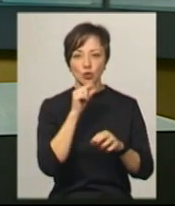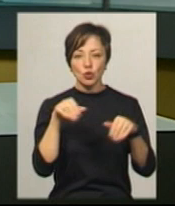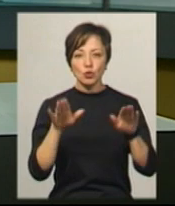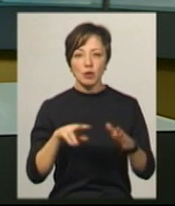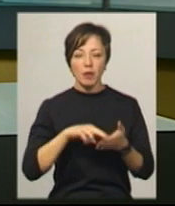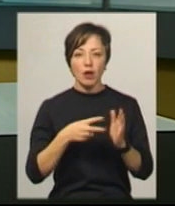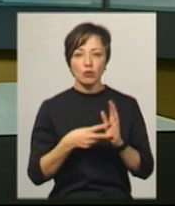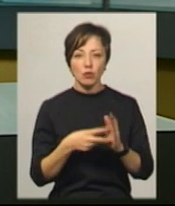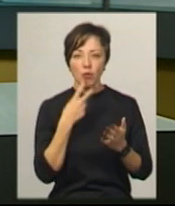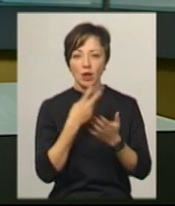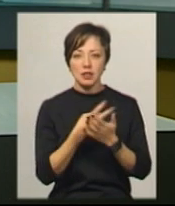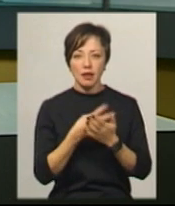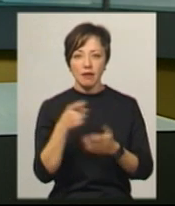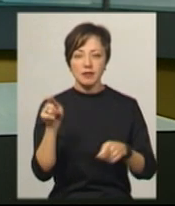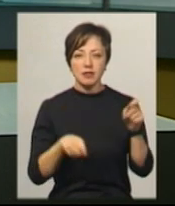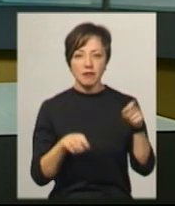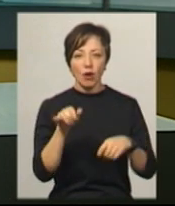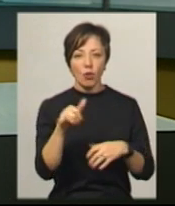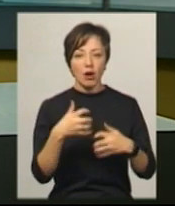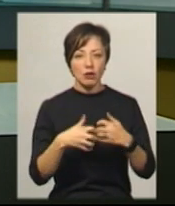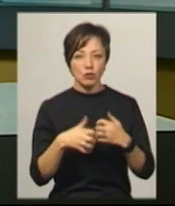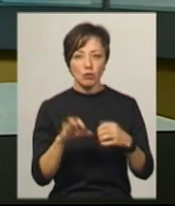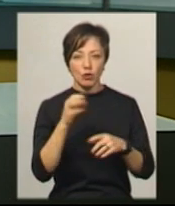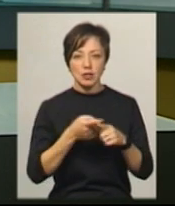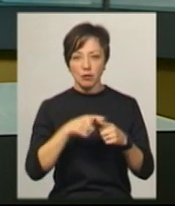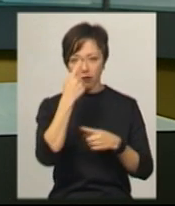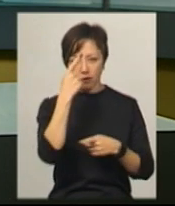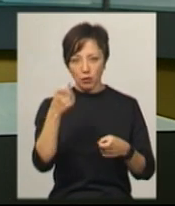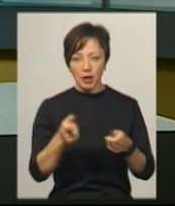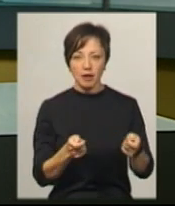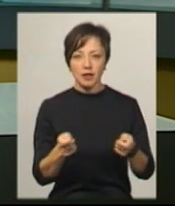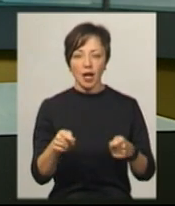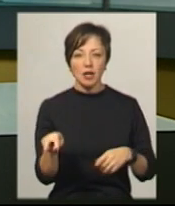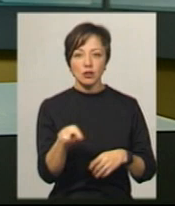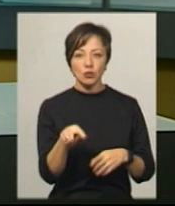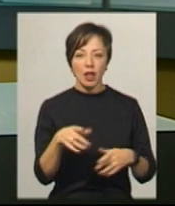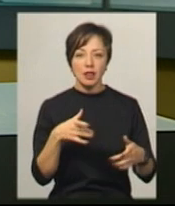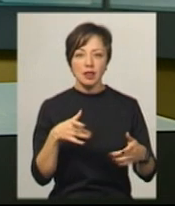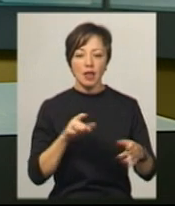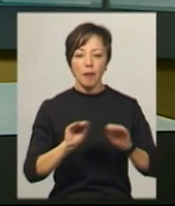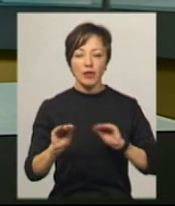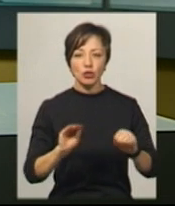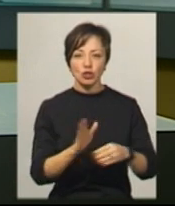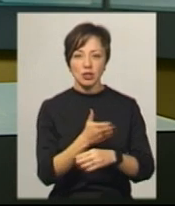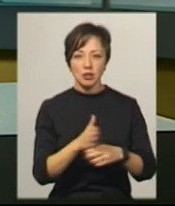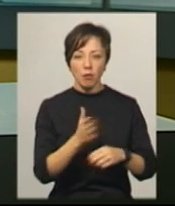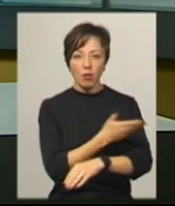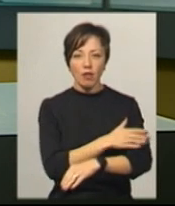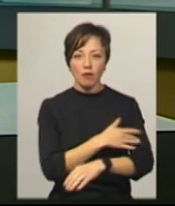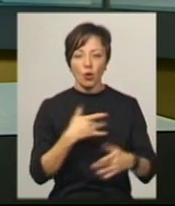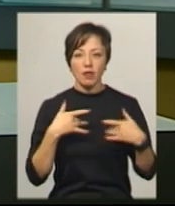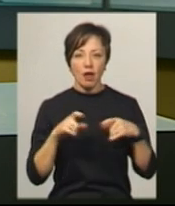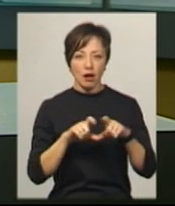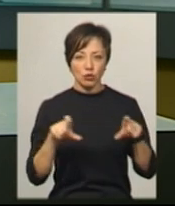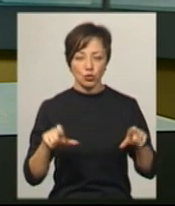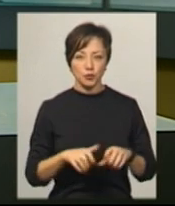на фестивалі «Мольпомена Таврії» у Херсоні. Про це повідомила керівник літературно-драматургічної частини Полтавського театру